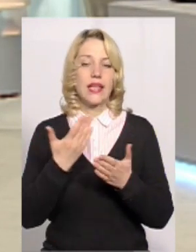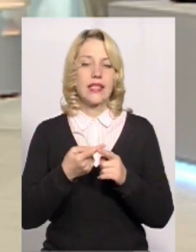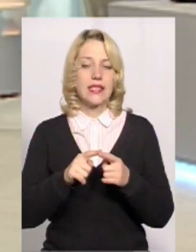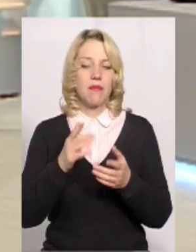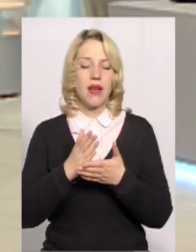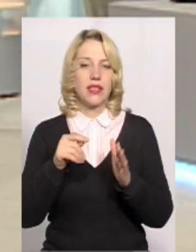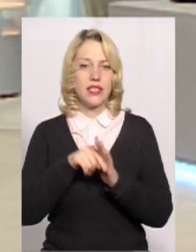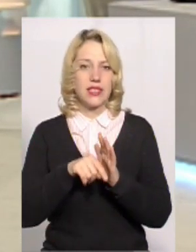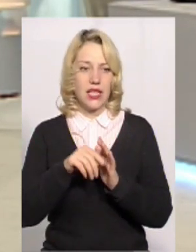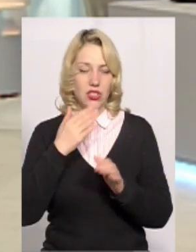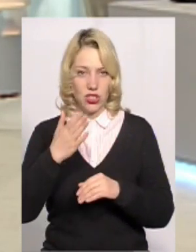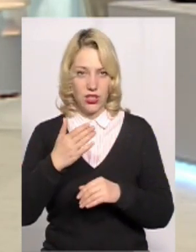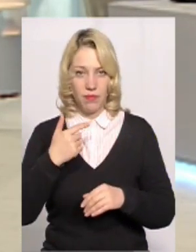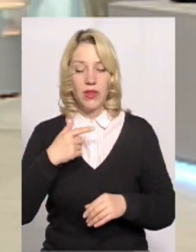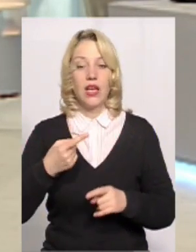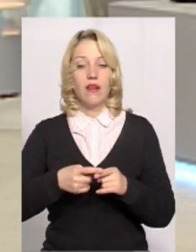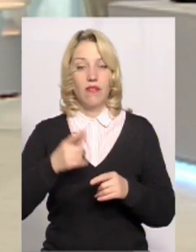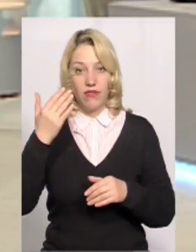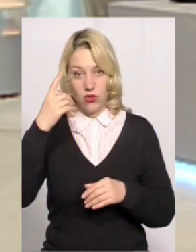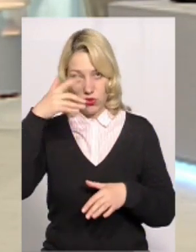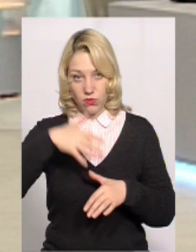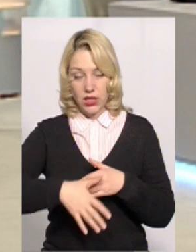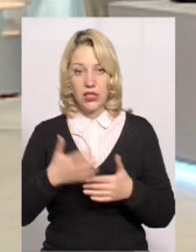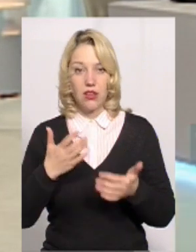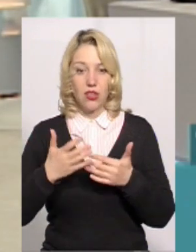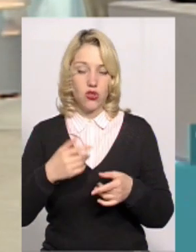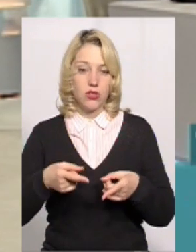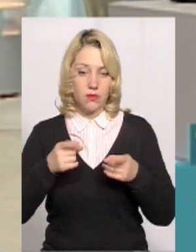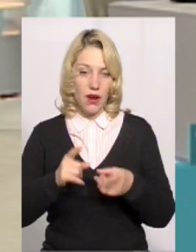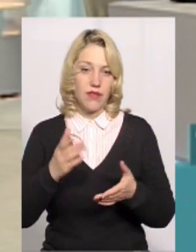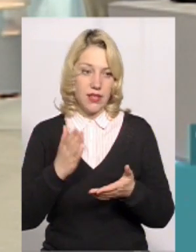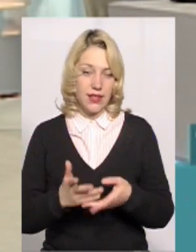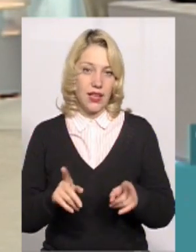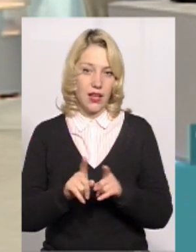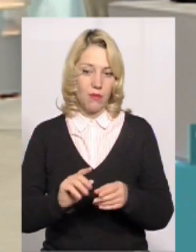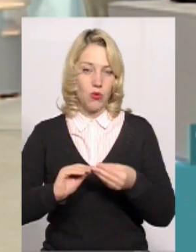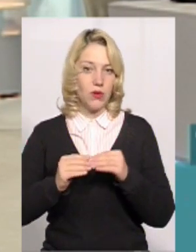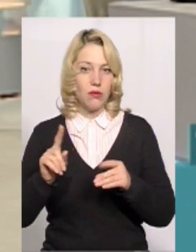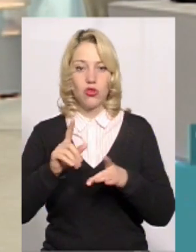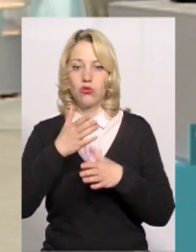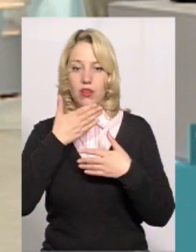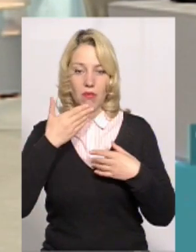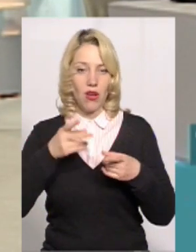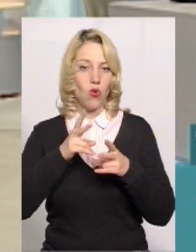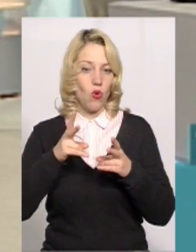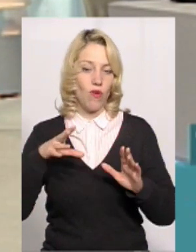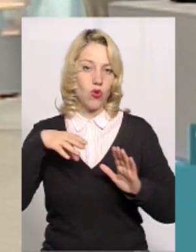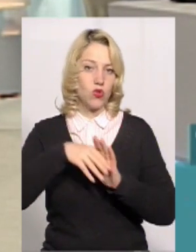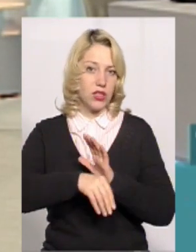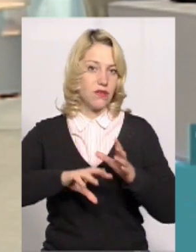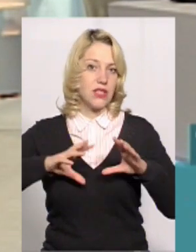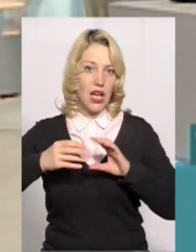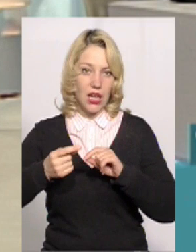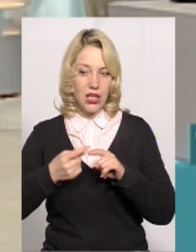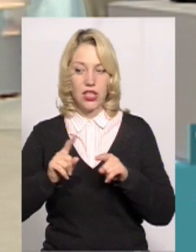Ну, ви розумієте, вся справа в тому, що якщо справді така проблема, що немає кого включати взагалі, а